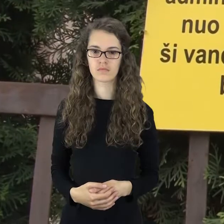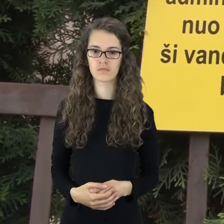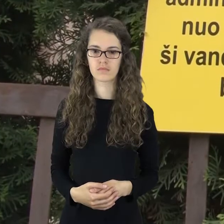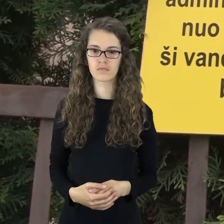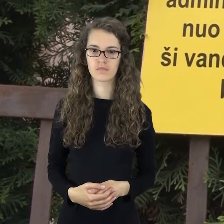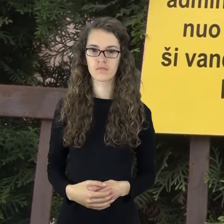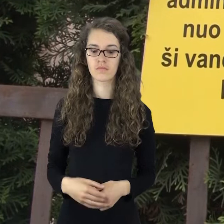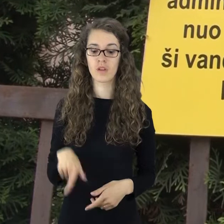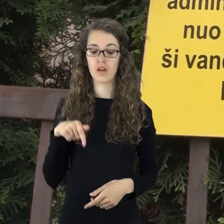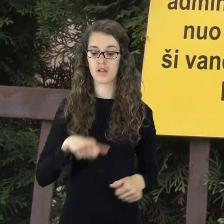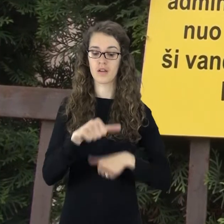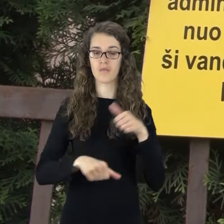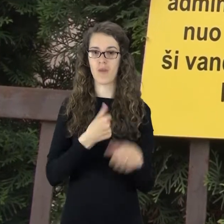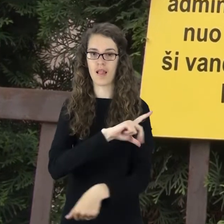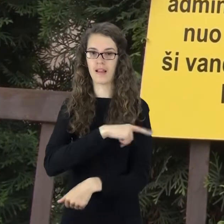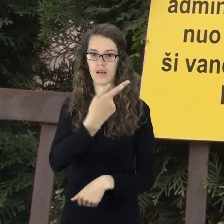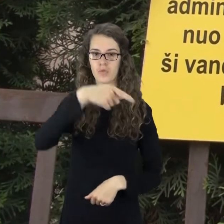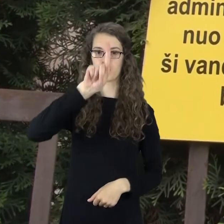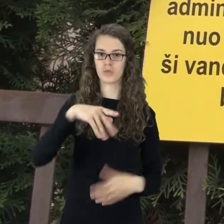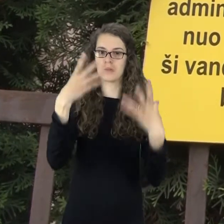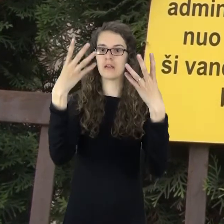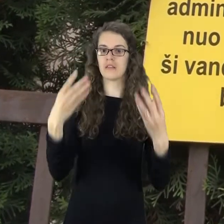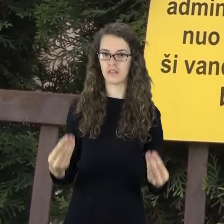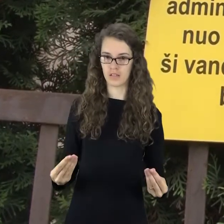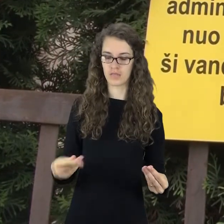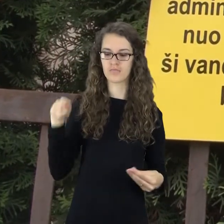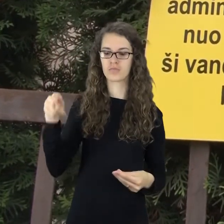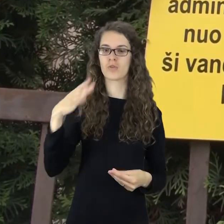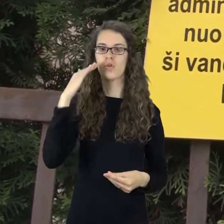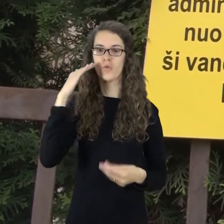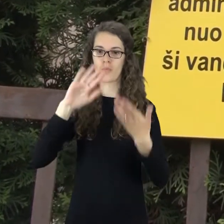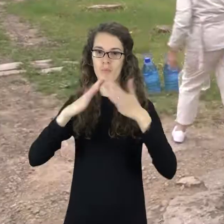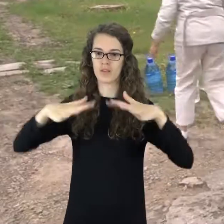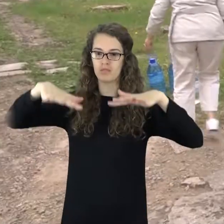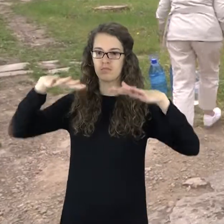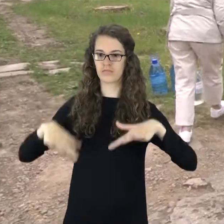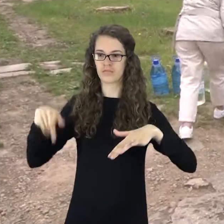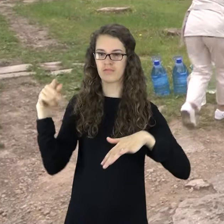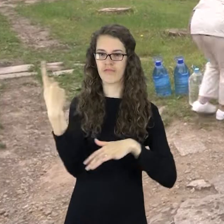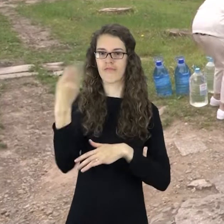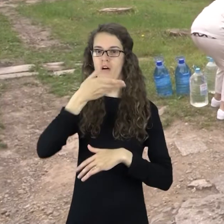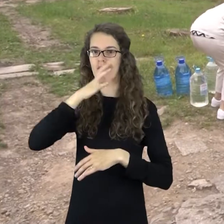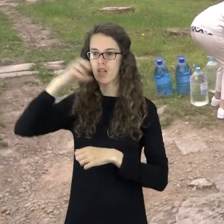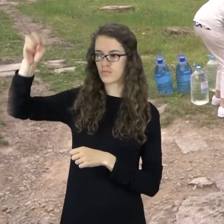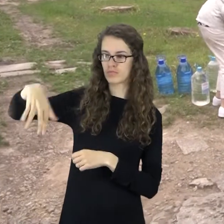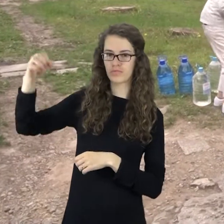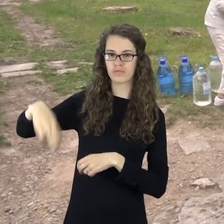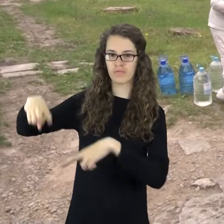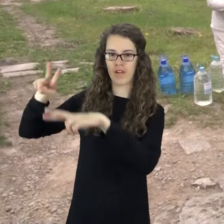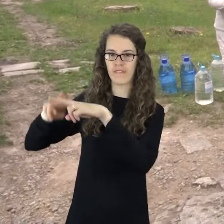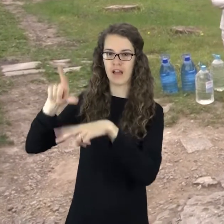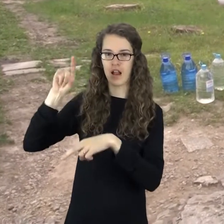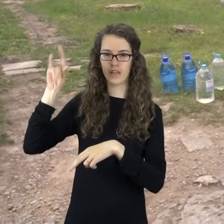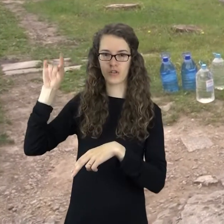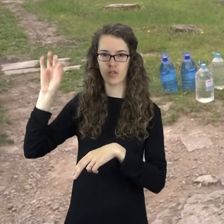Nuo šiuo metu liupus pirmos dieno Šiauliu savivaldybės sprendimu bus panaikinta vandens pilimo kolonėlė Lydos Simono Dauganto